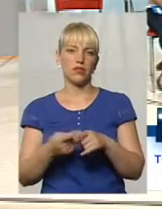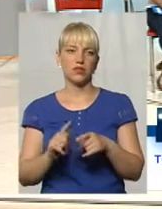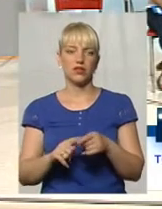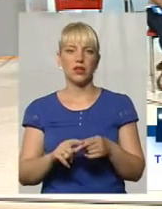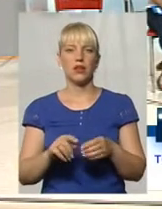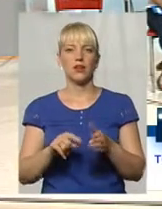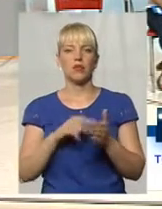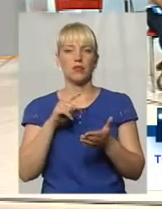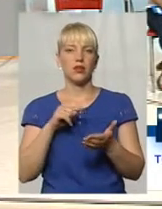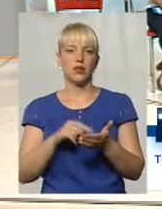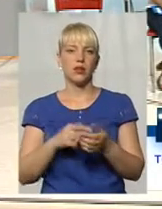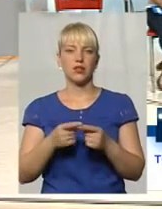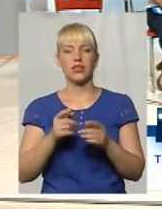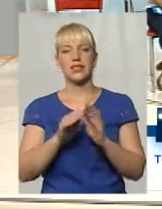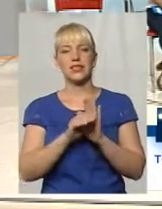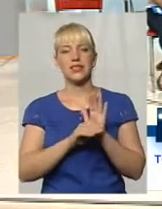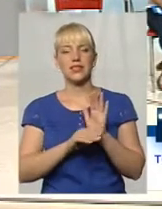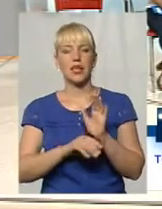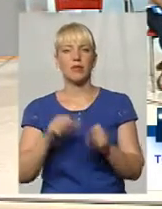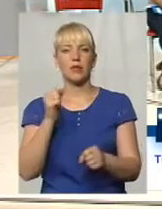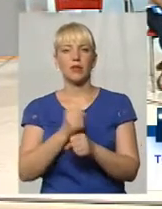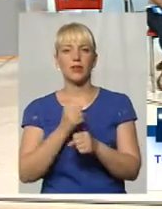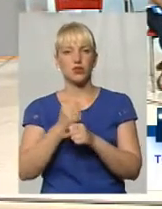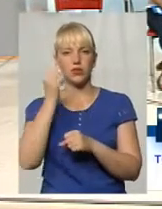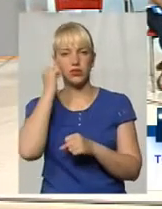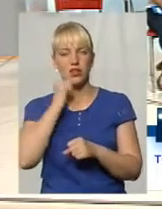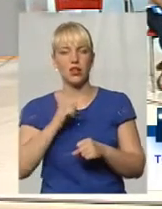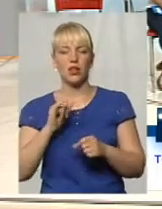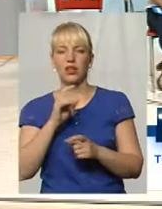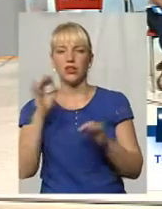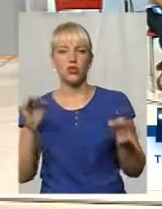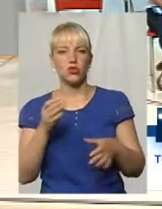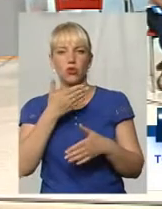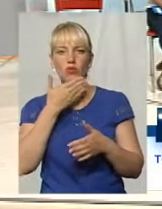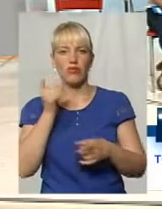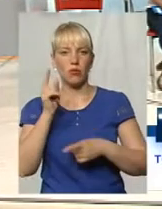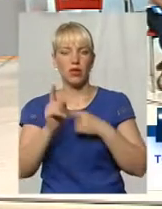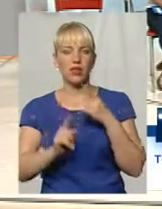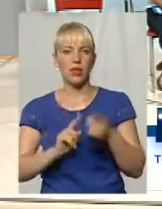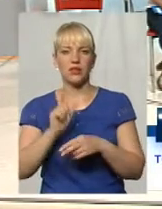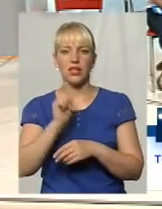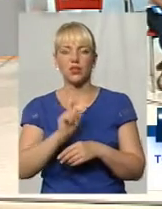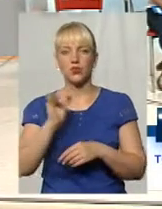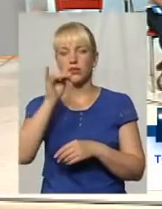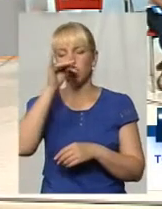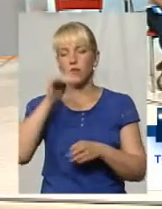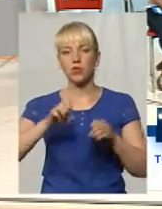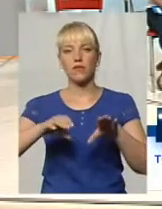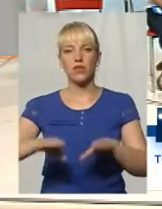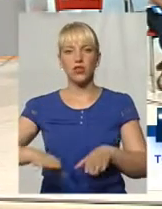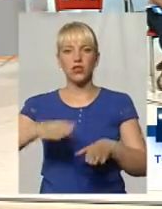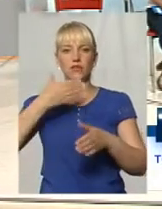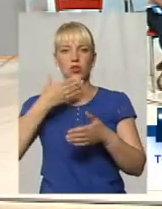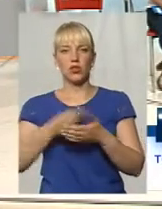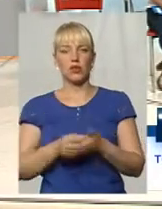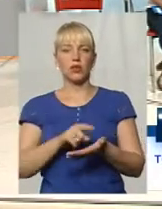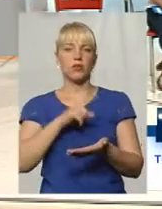Старта система працює, бо там істо не міняється, і люди не можуть поверішувати до кінця